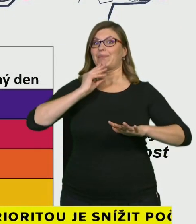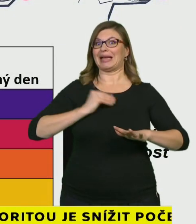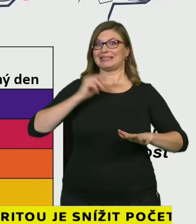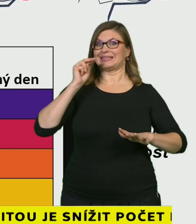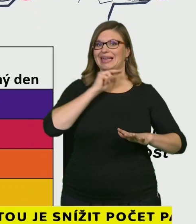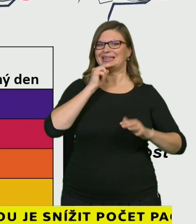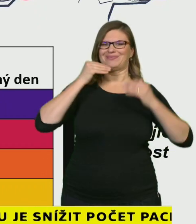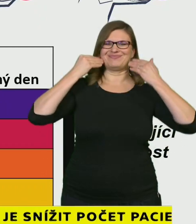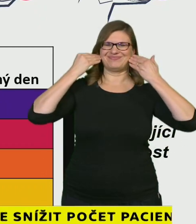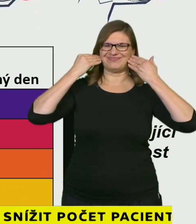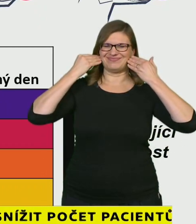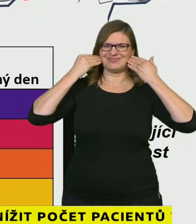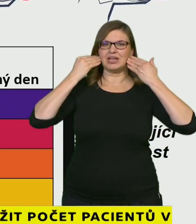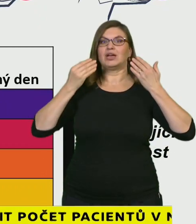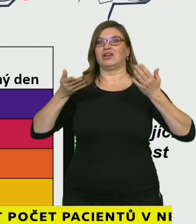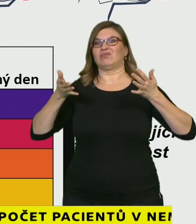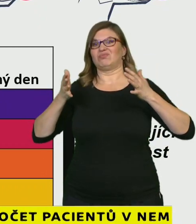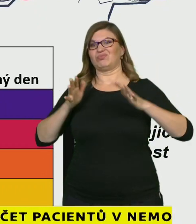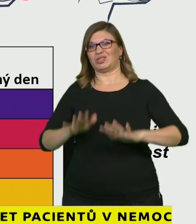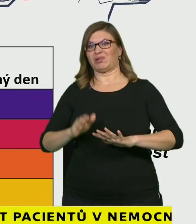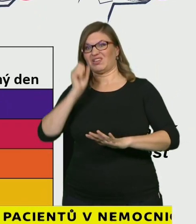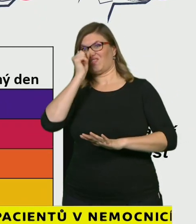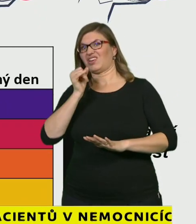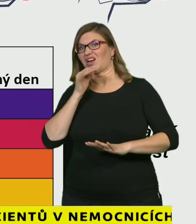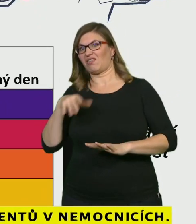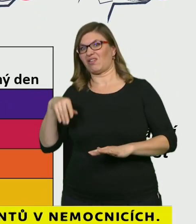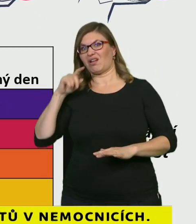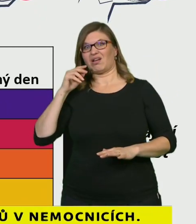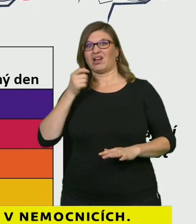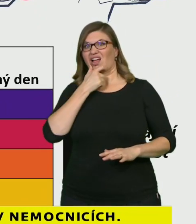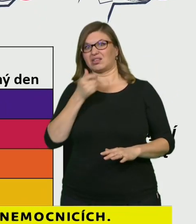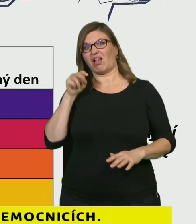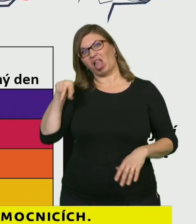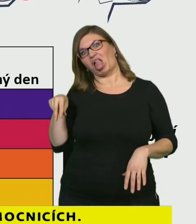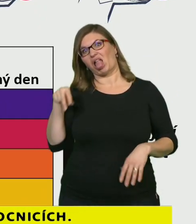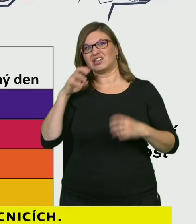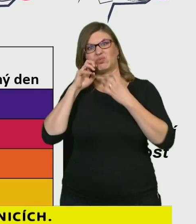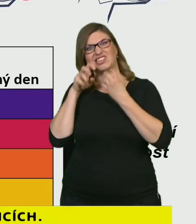se usmívá a když se nebudeme chovat zodpovědně, budeme nás cenit zuby.